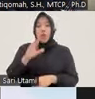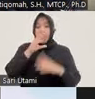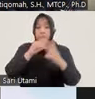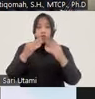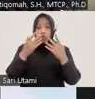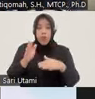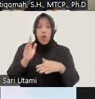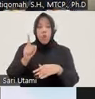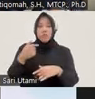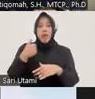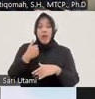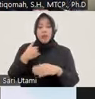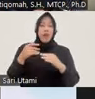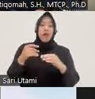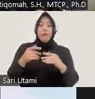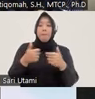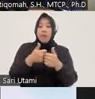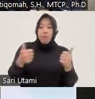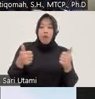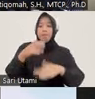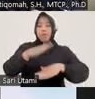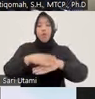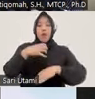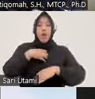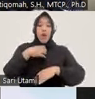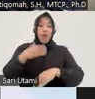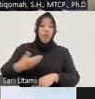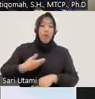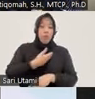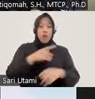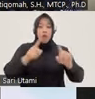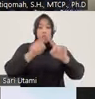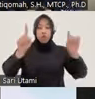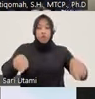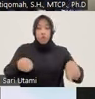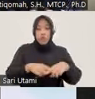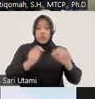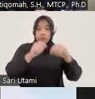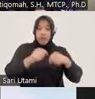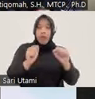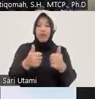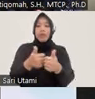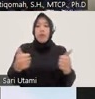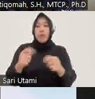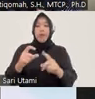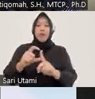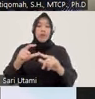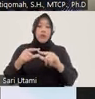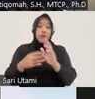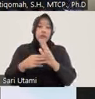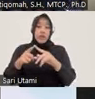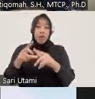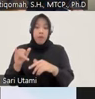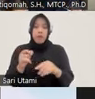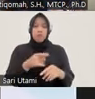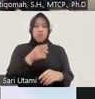perdamaian pemenuhan hak korban surat kesepakatan damai nah ini kan lucu restoratif justice tapi yang dipaksakan ya seperti ini